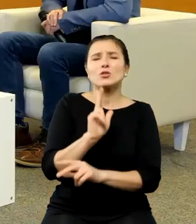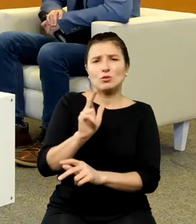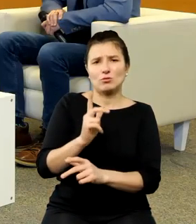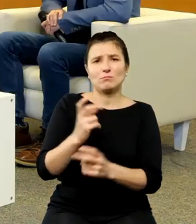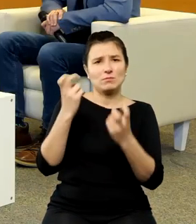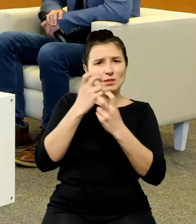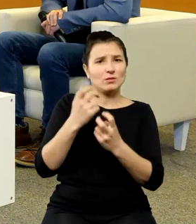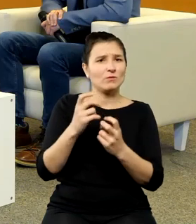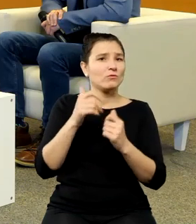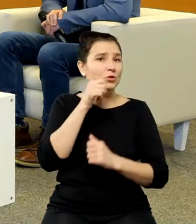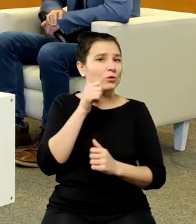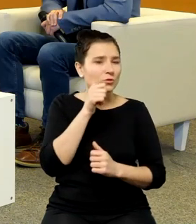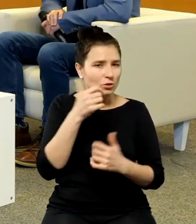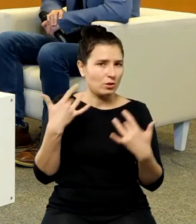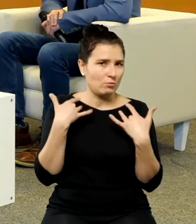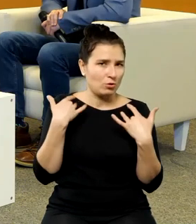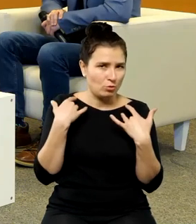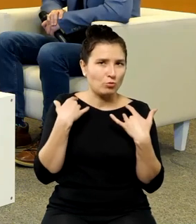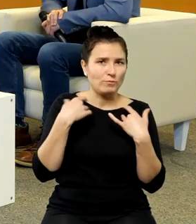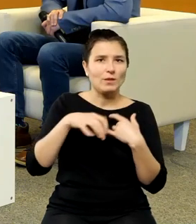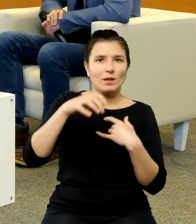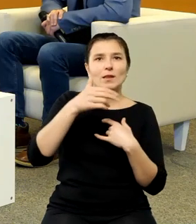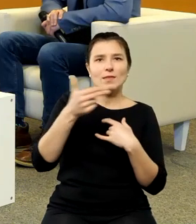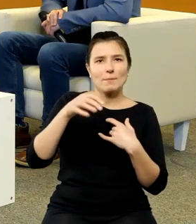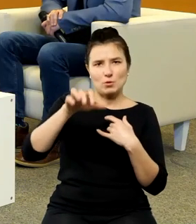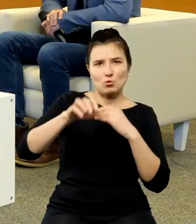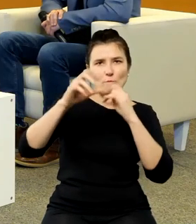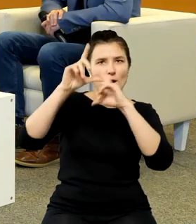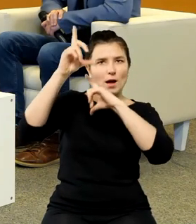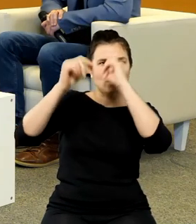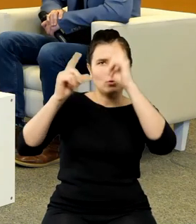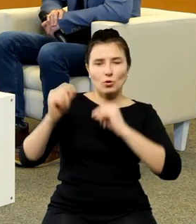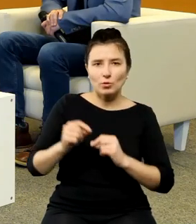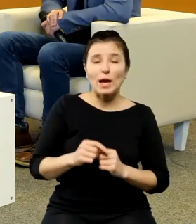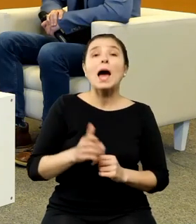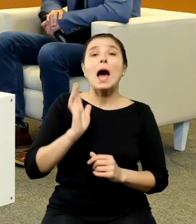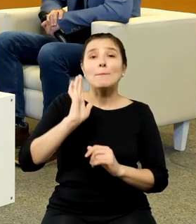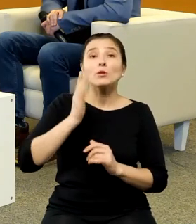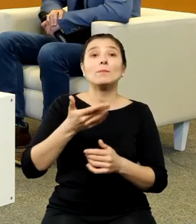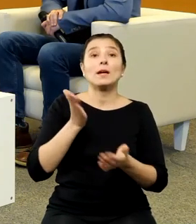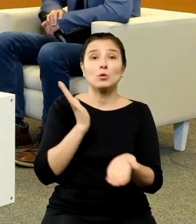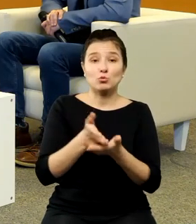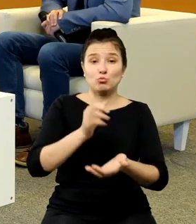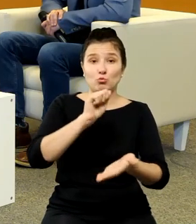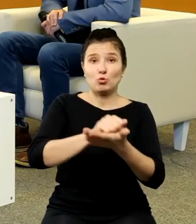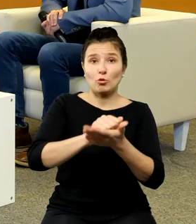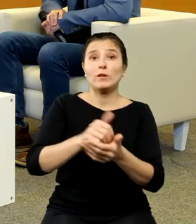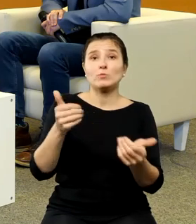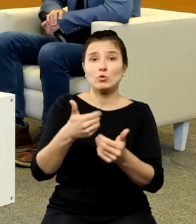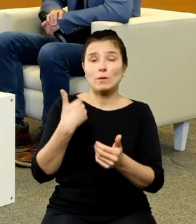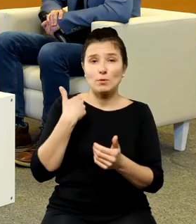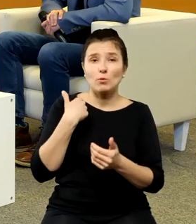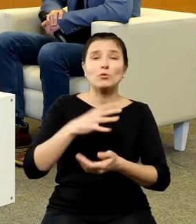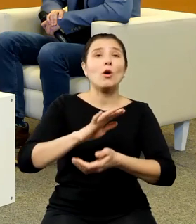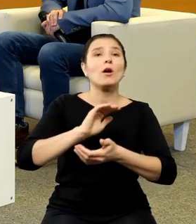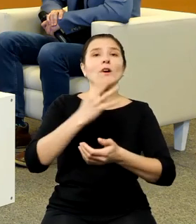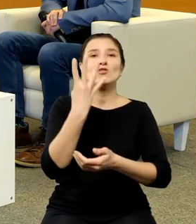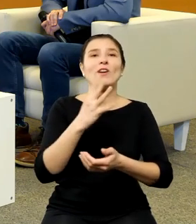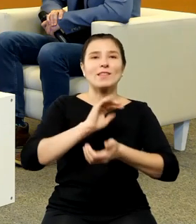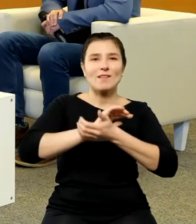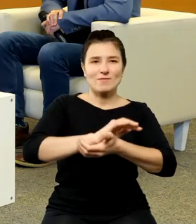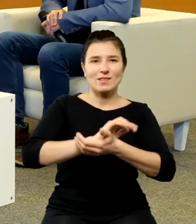wysokonakładowe, miały kolejne edycje, zwłaszcza jak pojawił się druk. Zresztą chyba czwarte wydanie tablic alfonsyńskich z